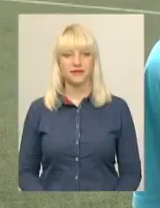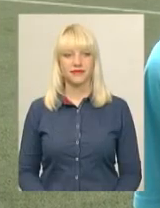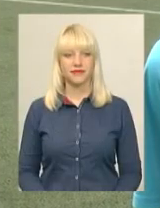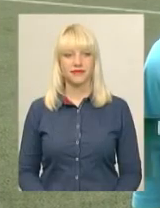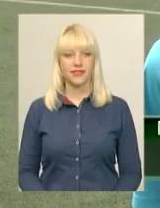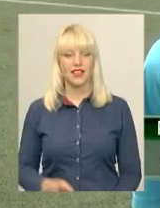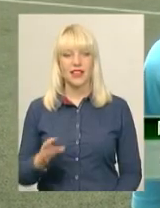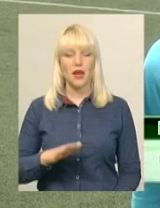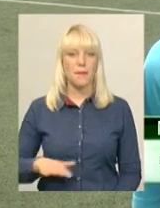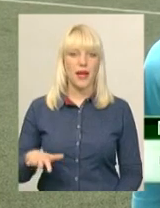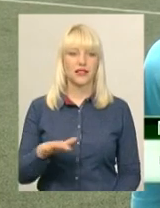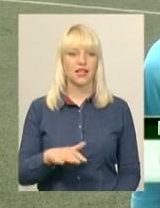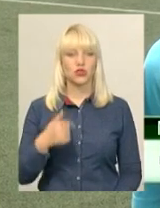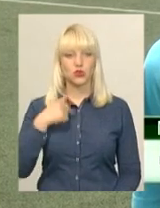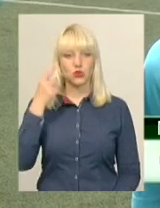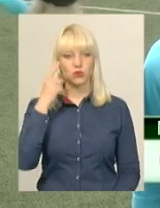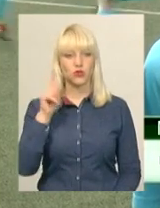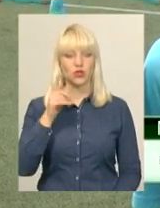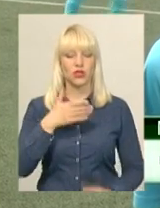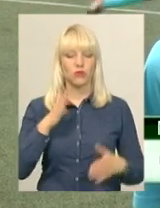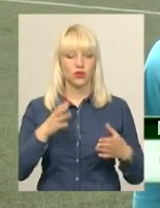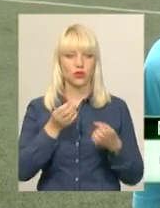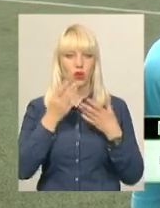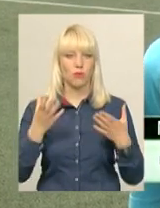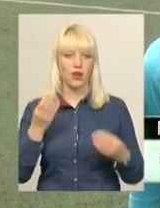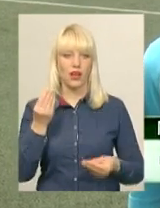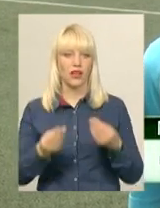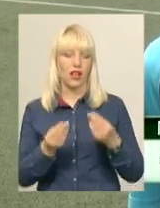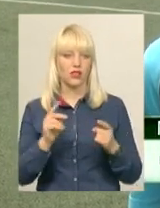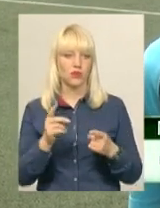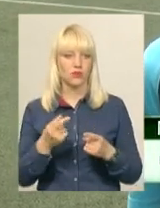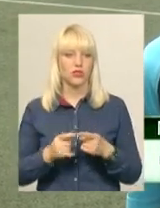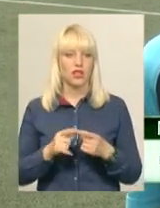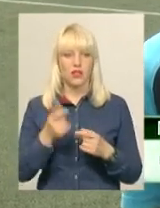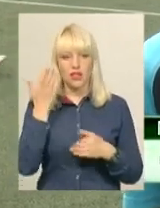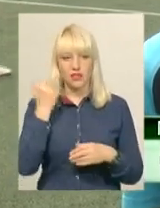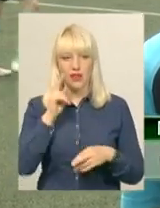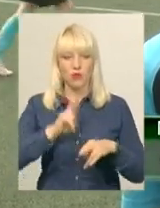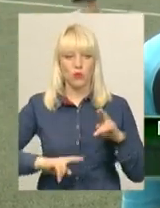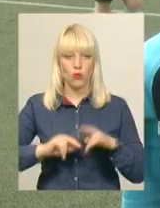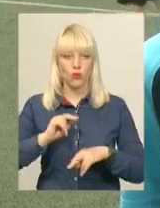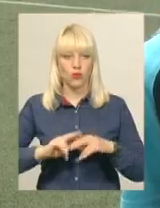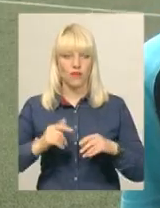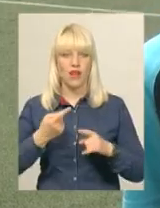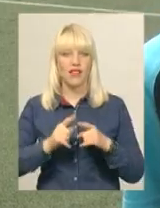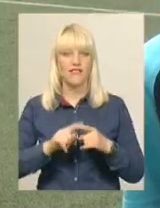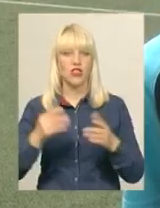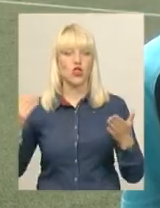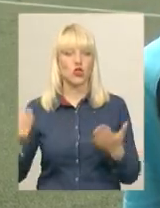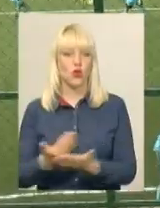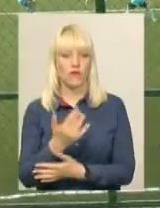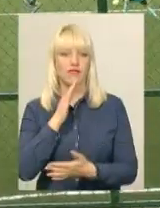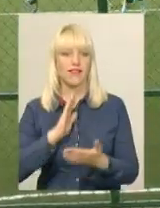На майданчику, думаю, нам буде дуже добре грати, тому що його недавно побудували, він новий і